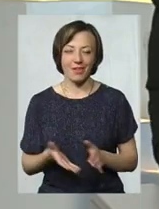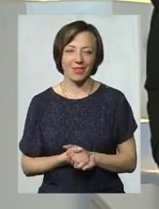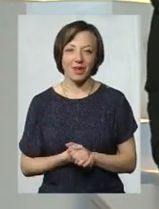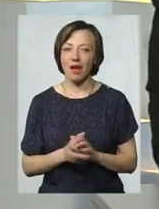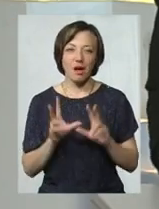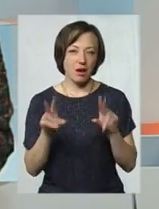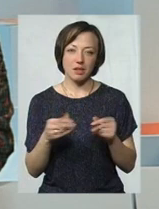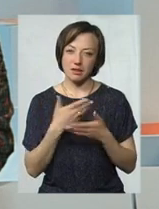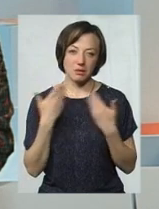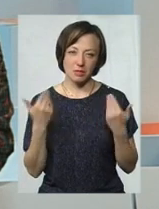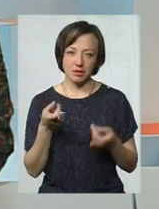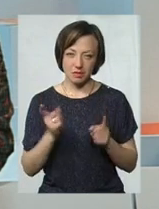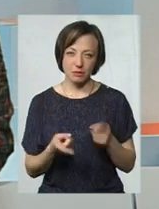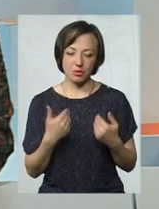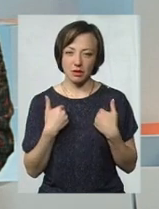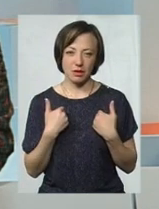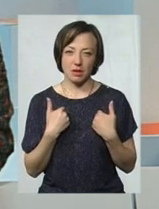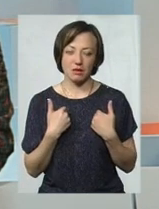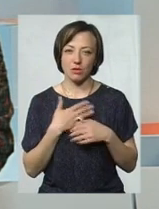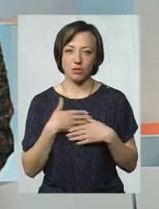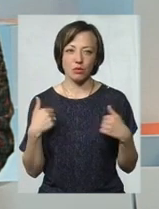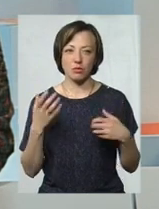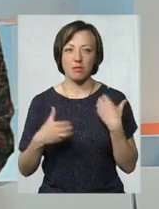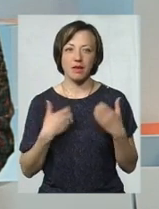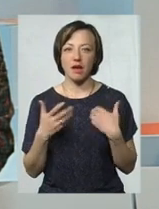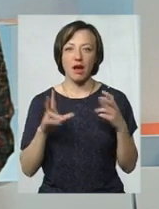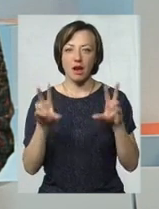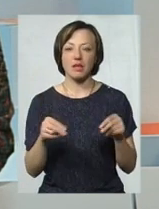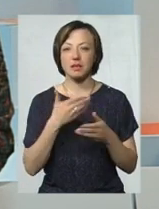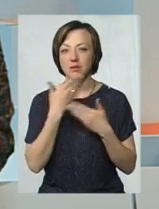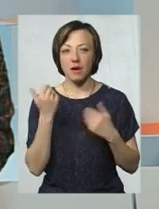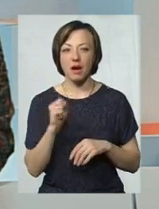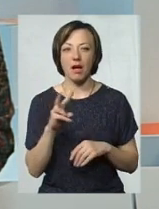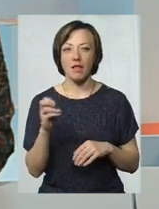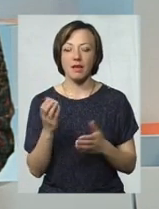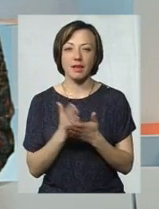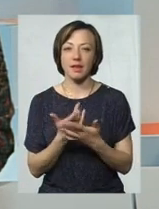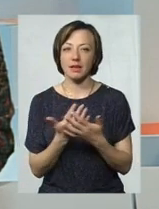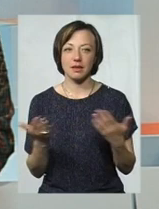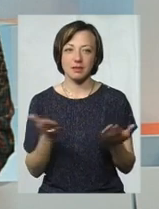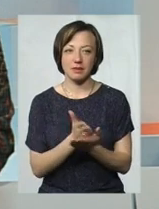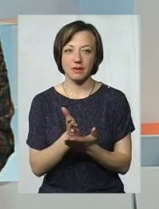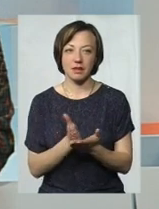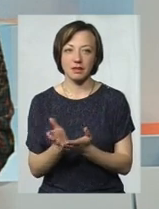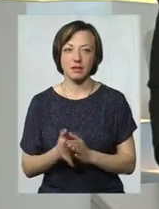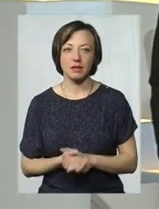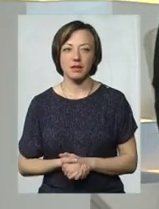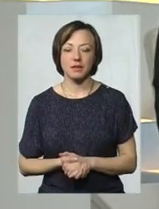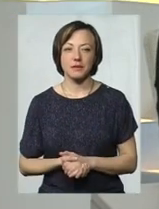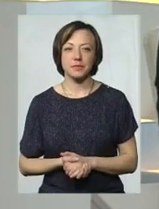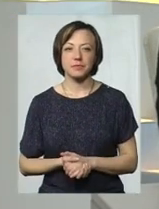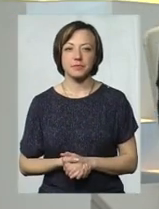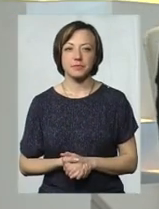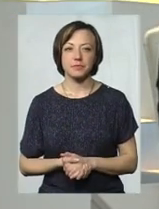Гарантій немає. Дійсно, я не хочу панікувати, але гарантій немає, але є різні варіанти. Добре, а які ще є